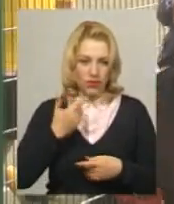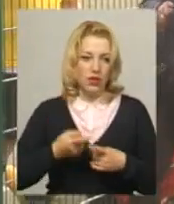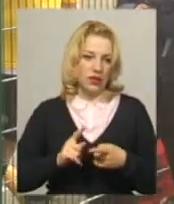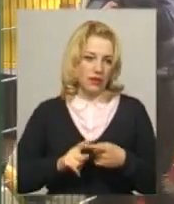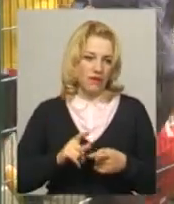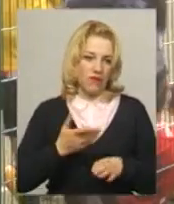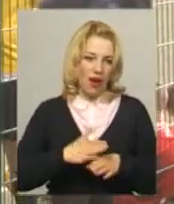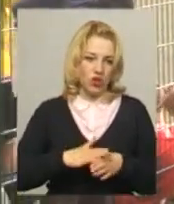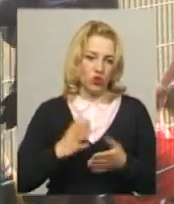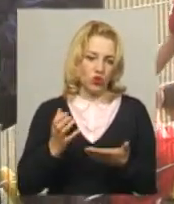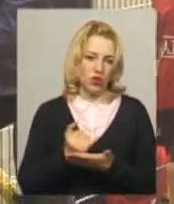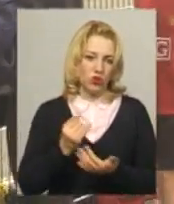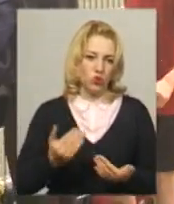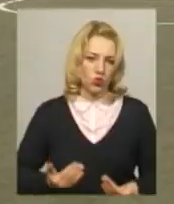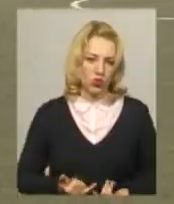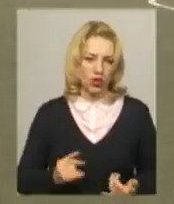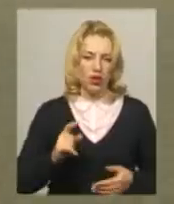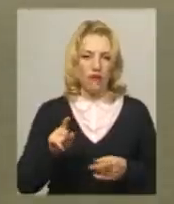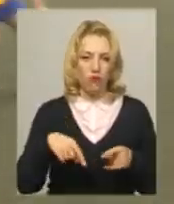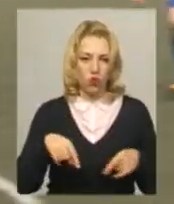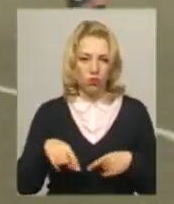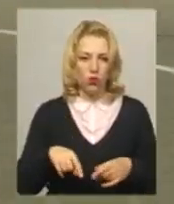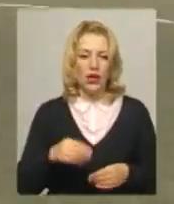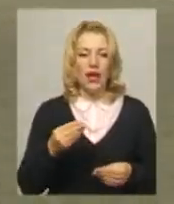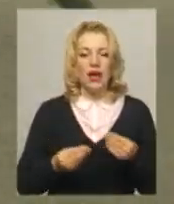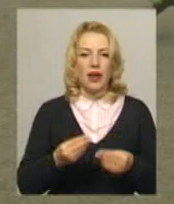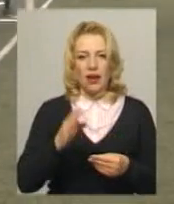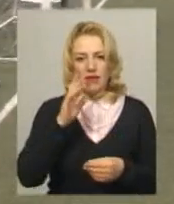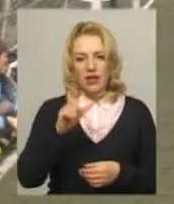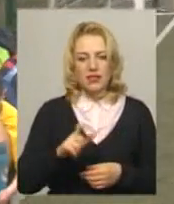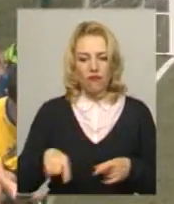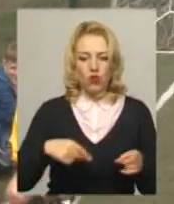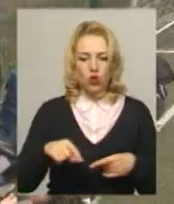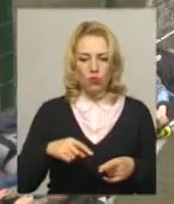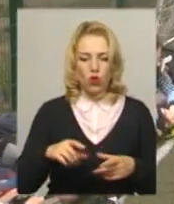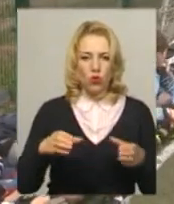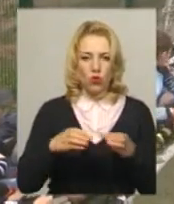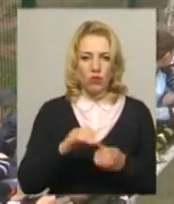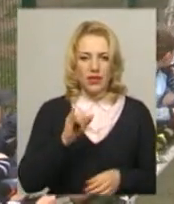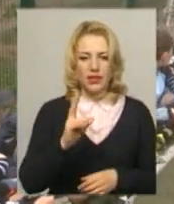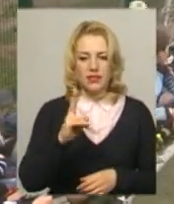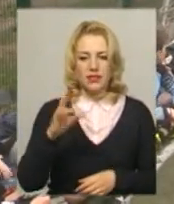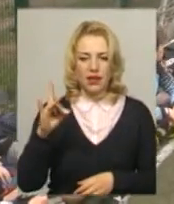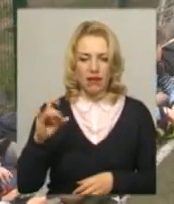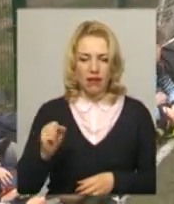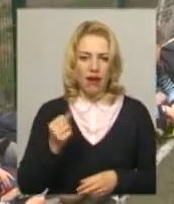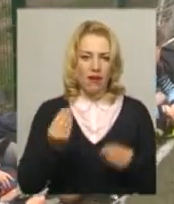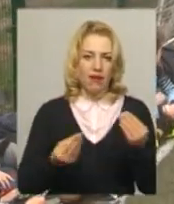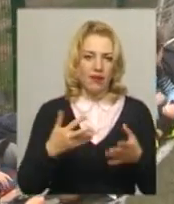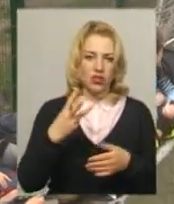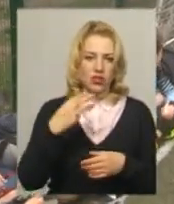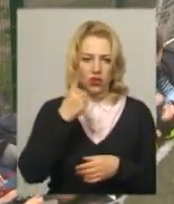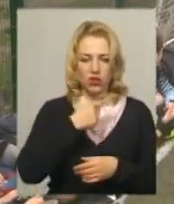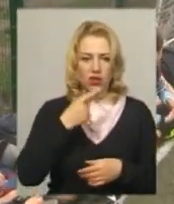досягати в житті і в футболі. Гравець футбольної команди «Іскра» грає у футбол три роки. Каже, планує досягти